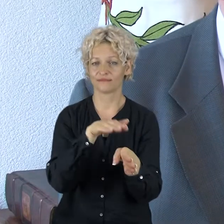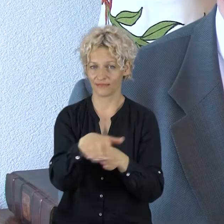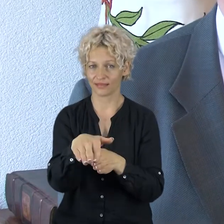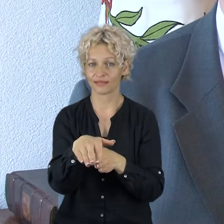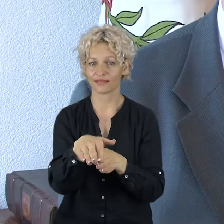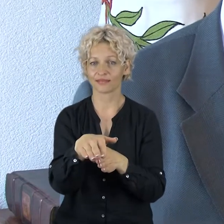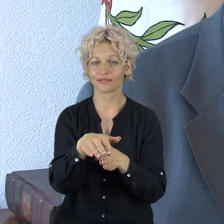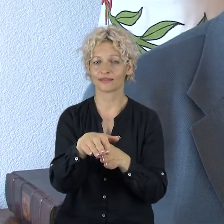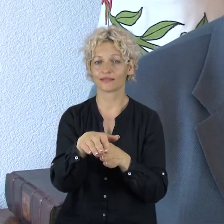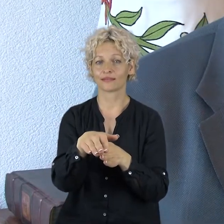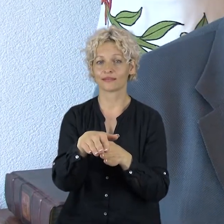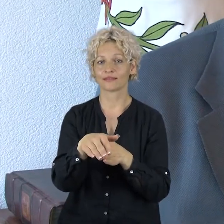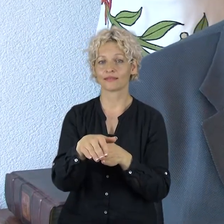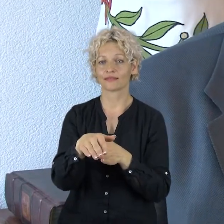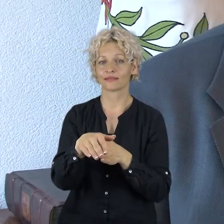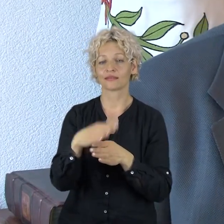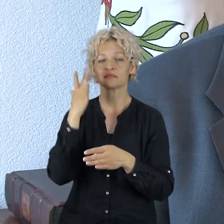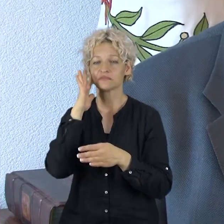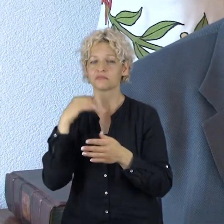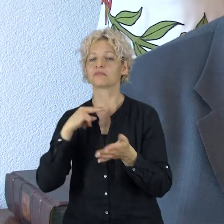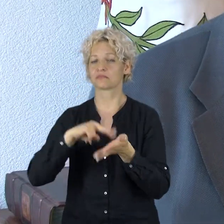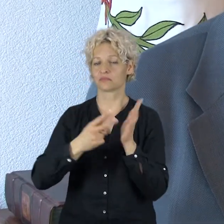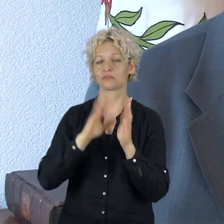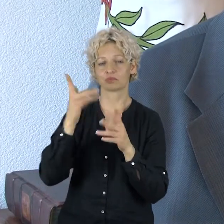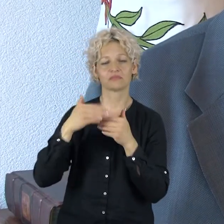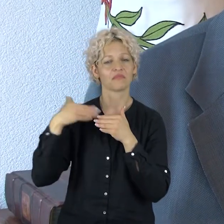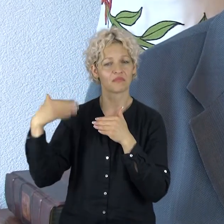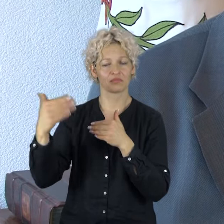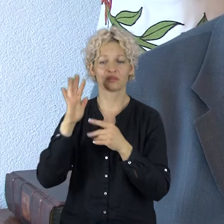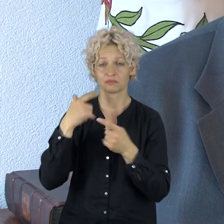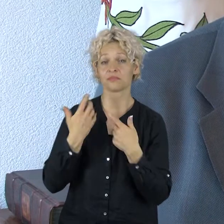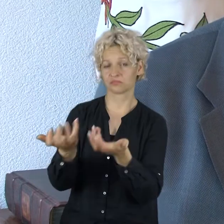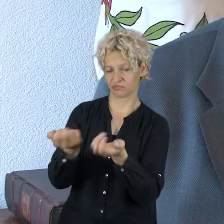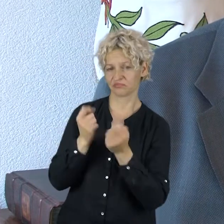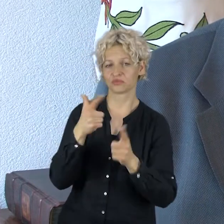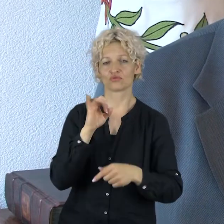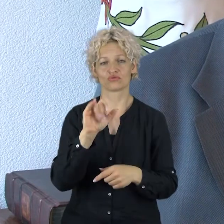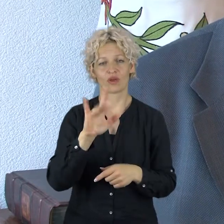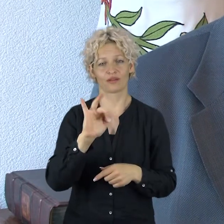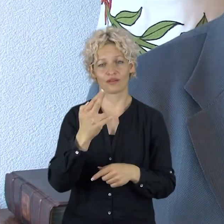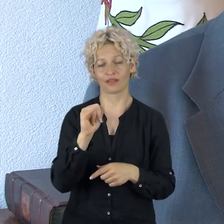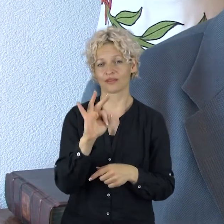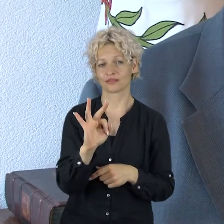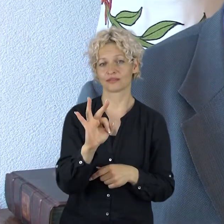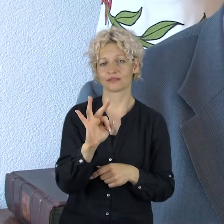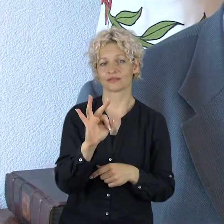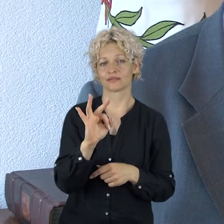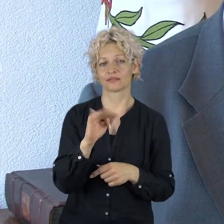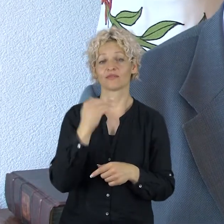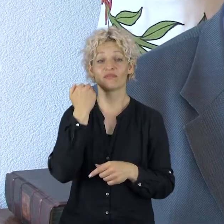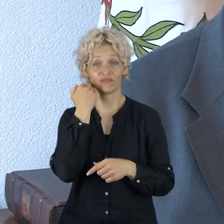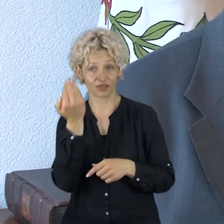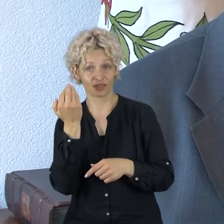pirmiausia perimti šaltinį, kaip steigio funkcijas, o po to ir pradėti įgyvendyti ir